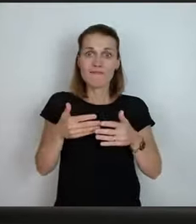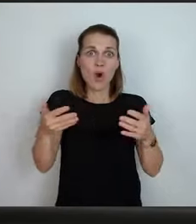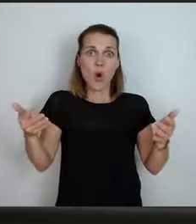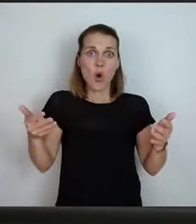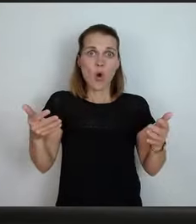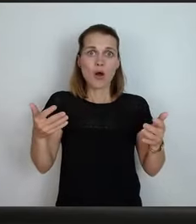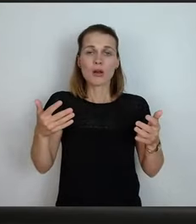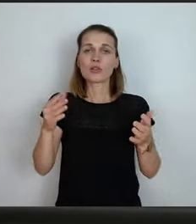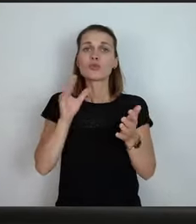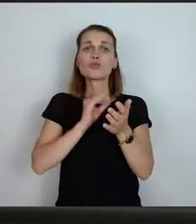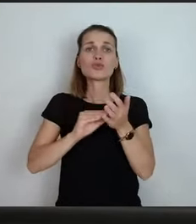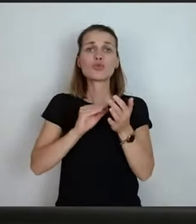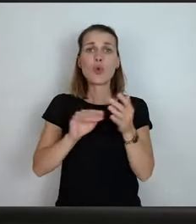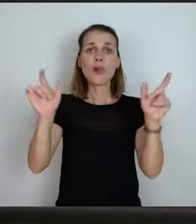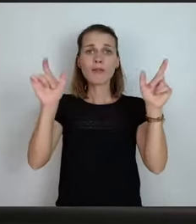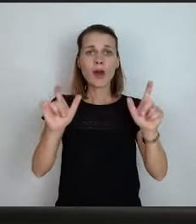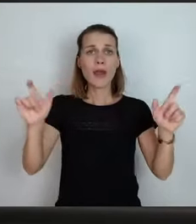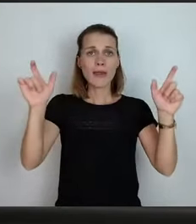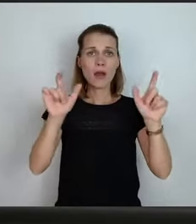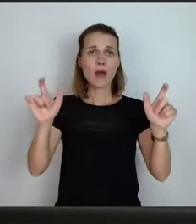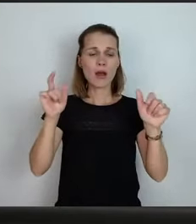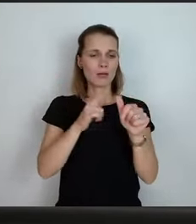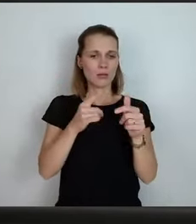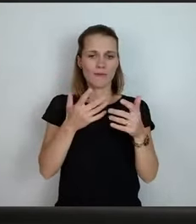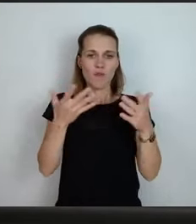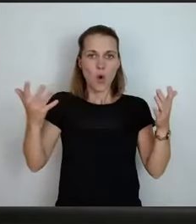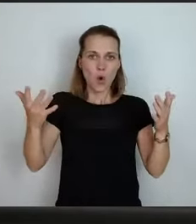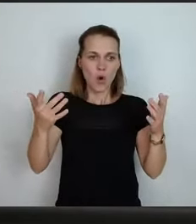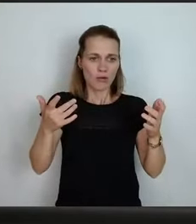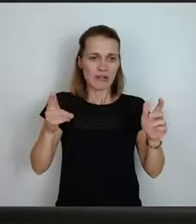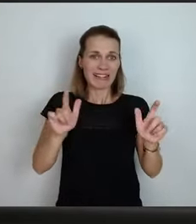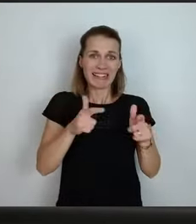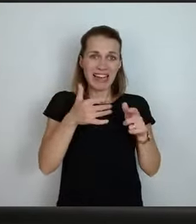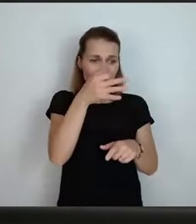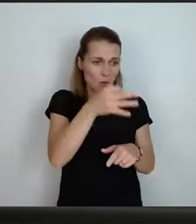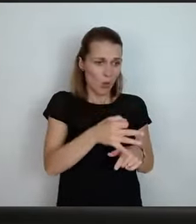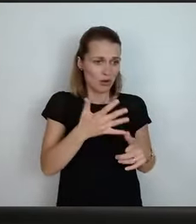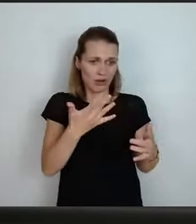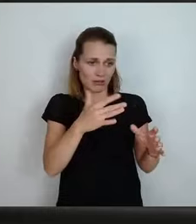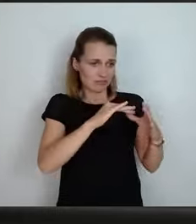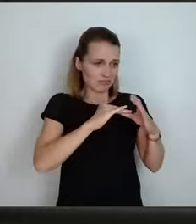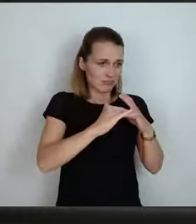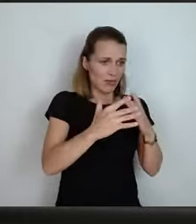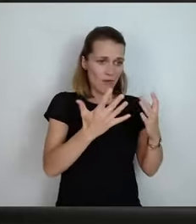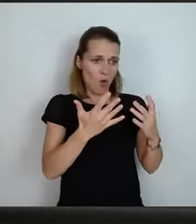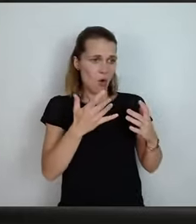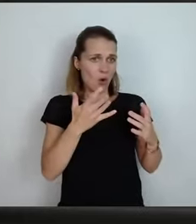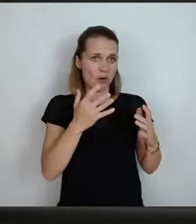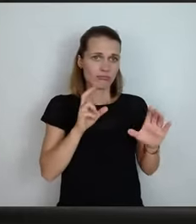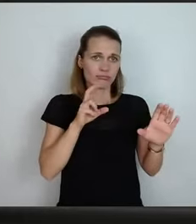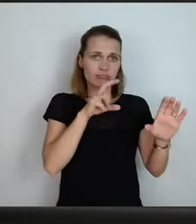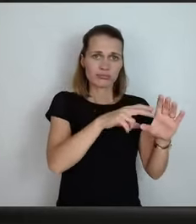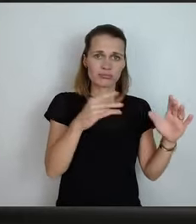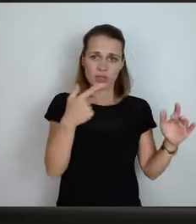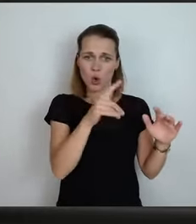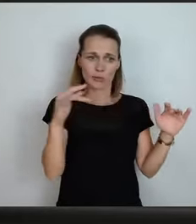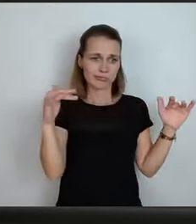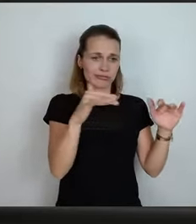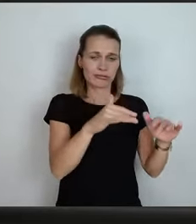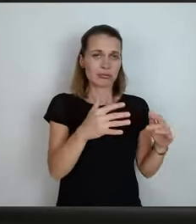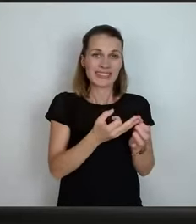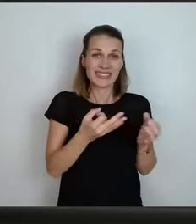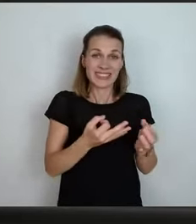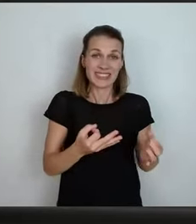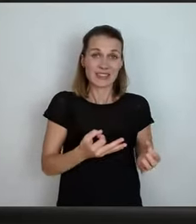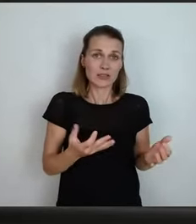feiern, da sind dann ganz einfach keine Oblichkeiten mehr da, um sowas